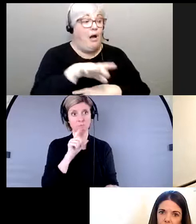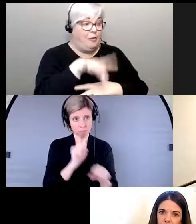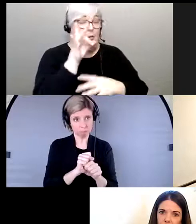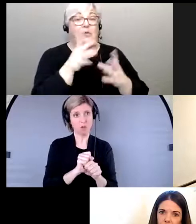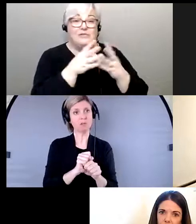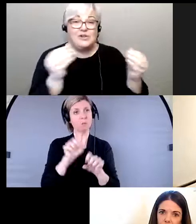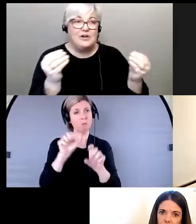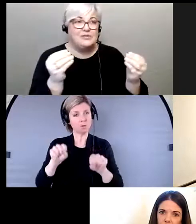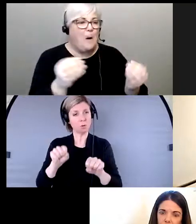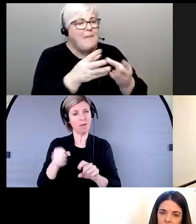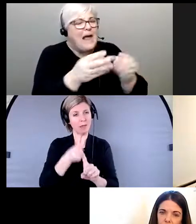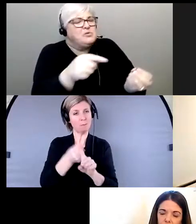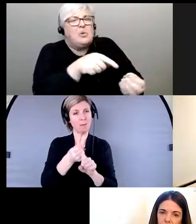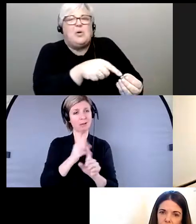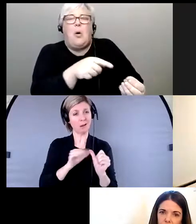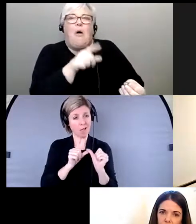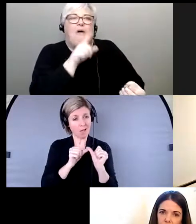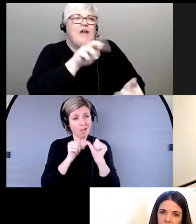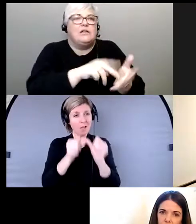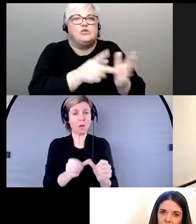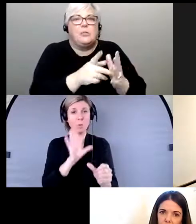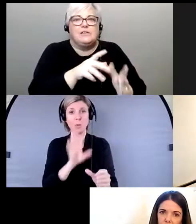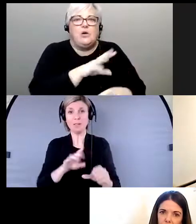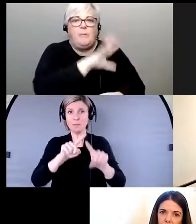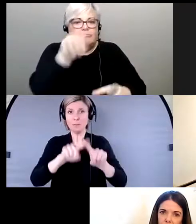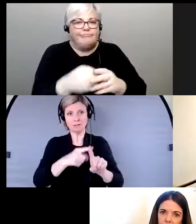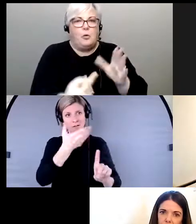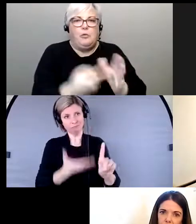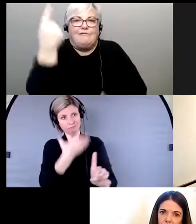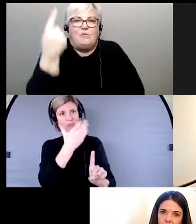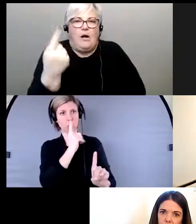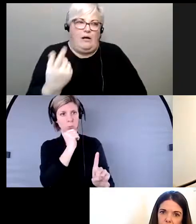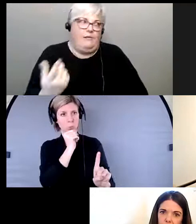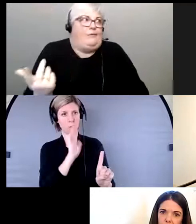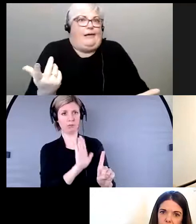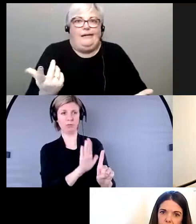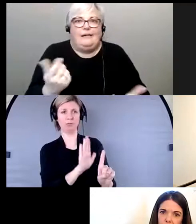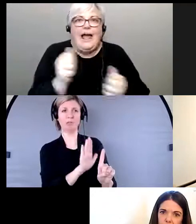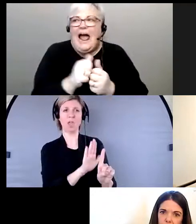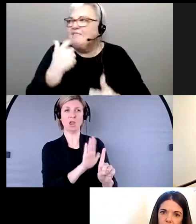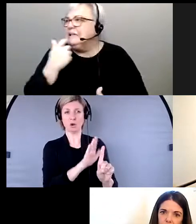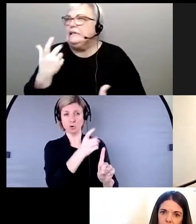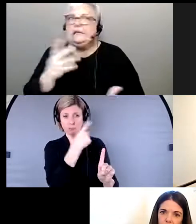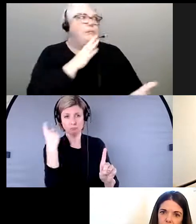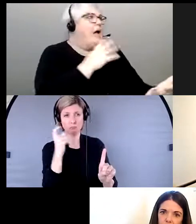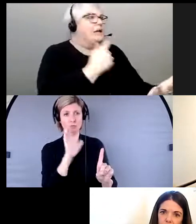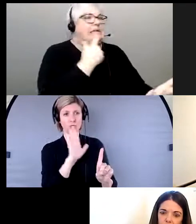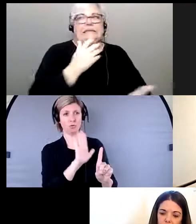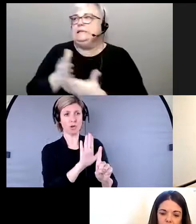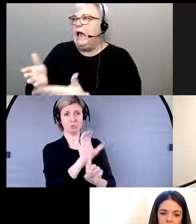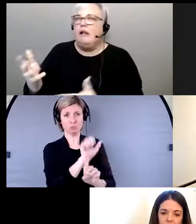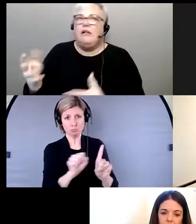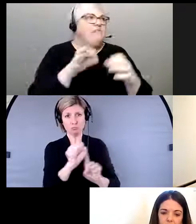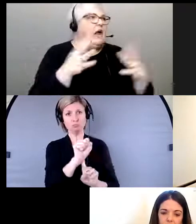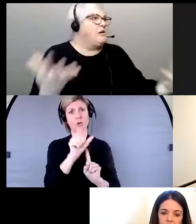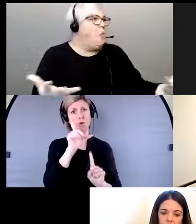qui sont supposées s'occuper de tout en même temps. Mais il faut penser avec qui est-ce qu'on parle, qui est-ce qu'on aide et